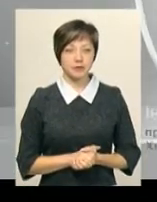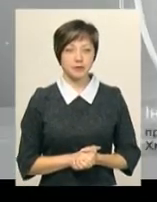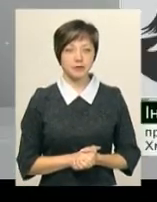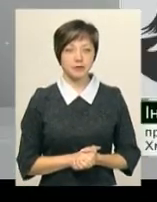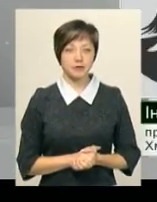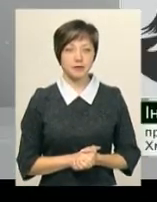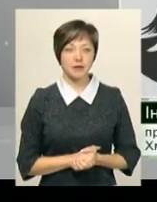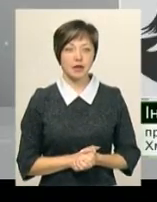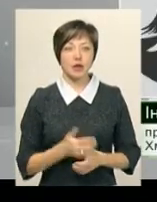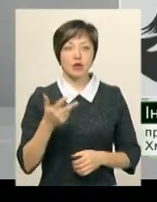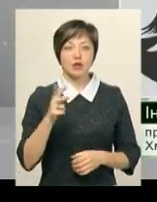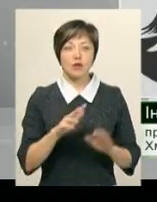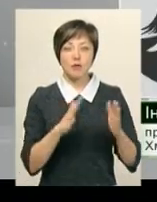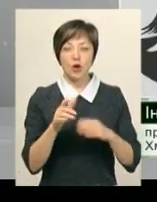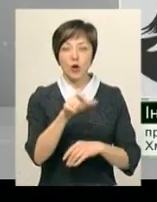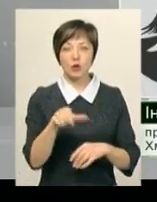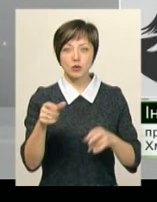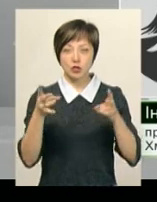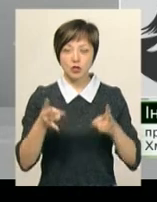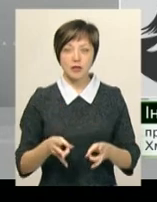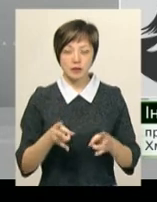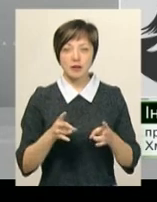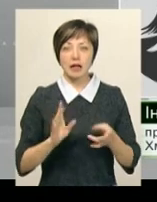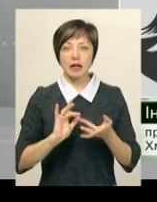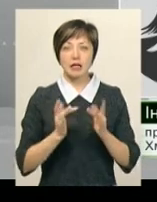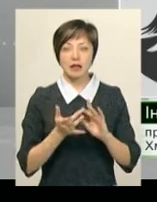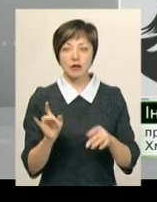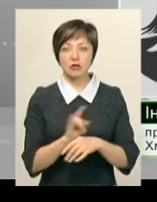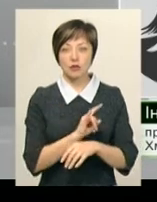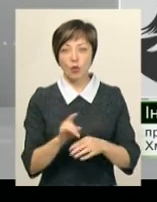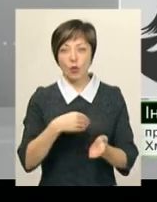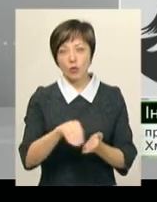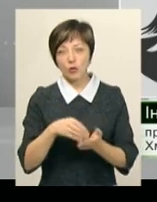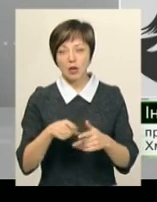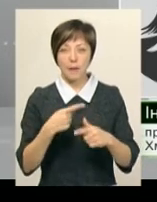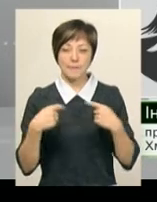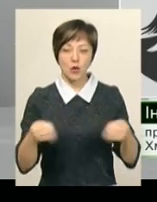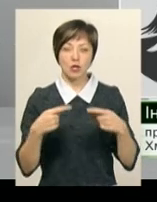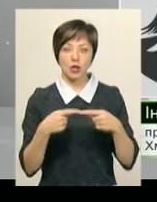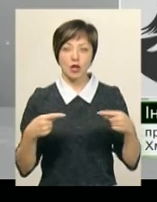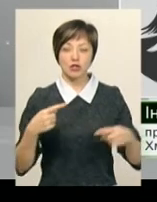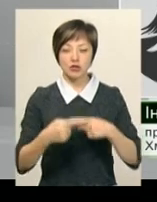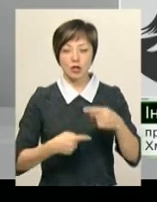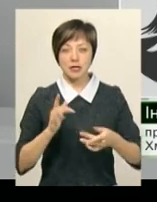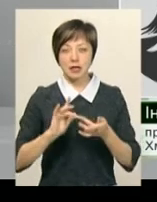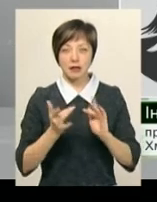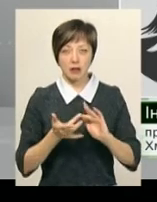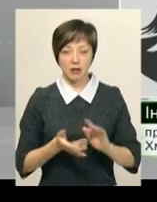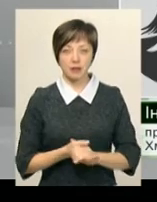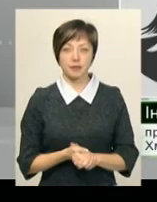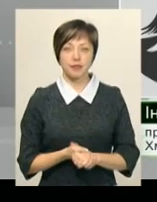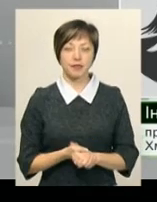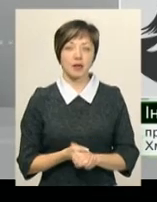випадках з чотирьох люди стали жертвами саме інтернет-шахраї, купуючи чи продаючи якісь речі через інтернет-мережу.